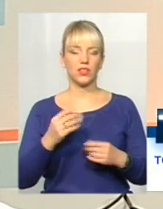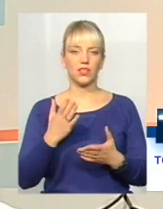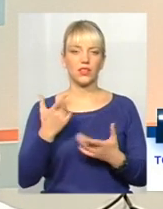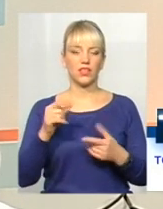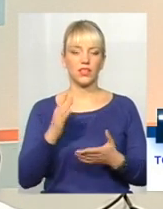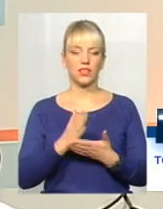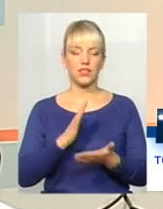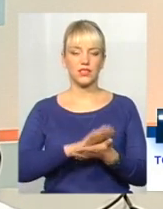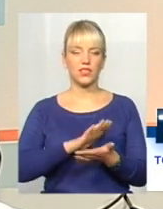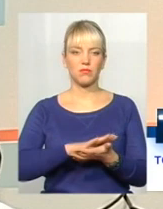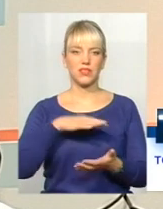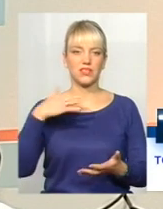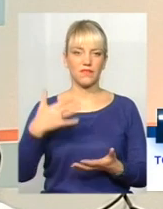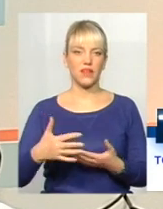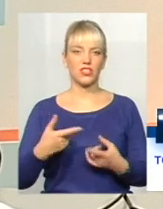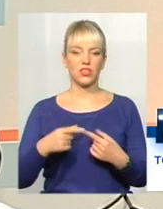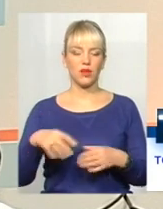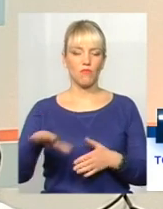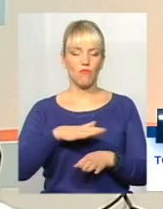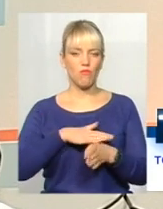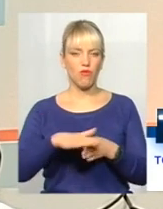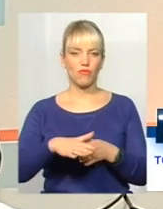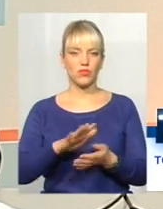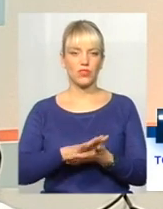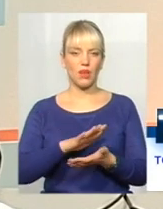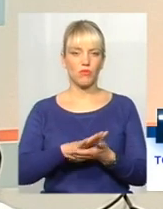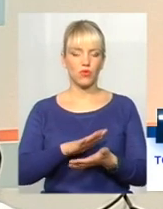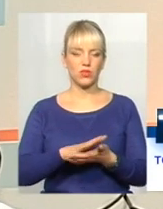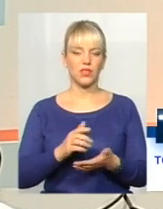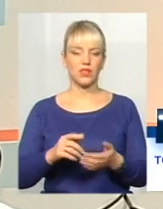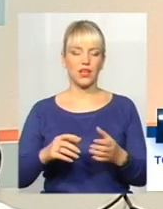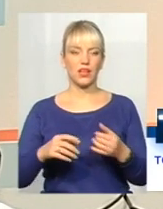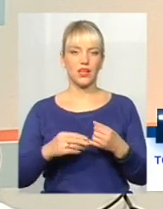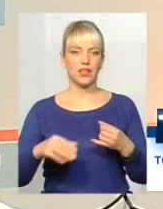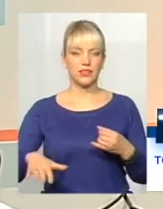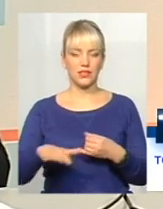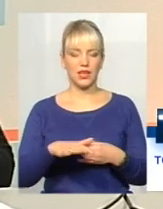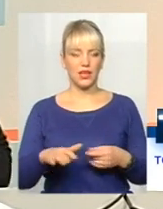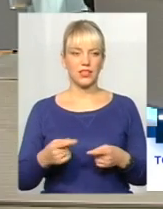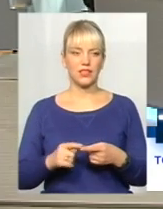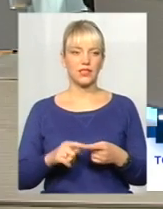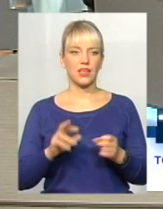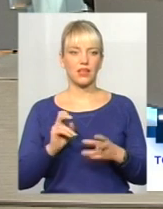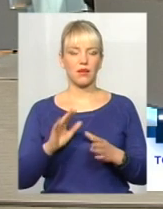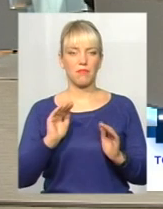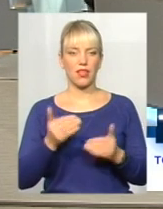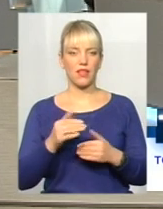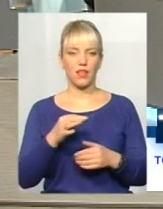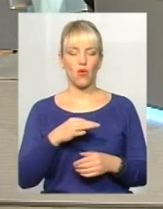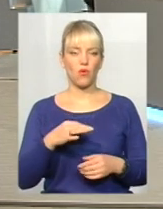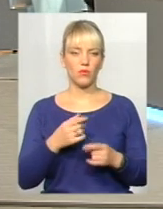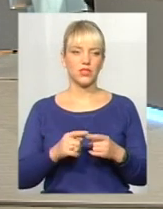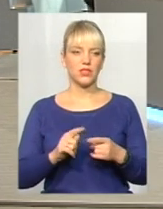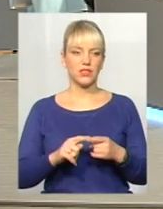де повністю забруднена ділянка, і яка не продадана до життя. 7% території. Це як маленька овець. Це в еліноційно окупованим